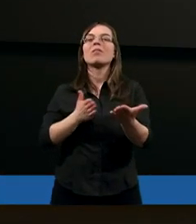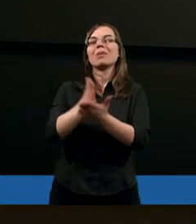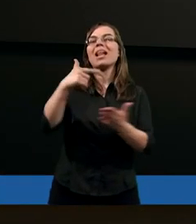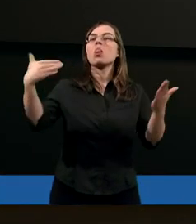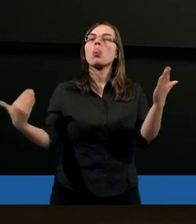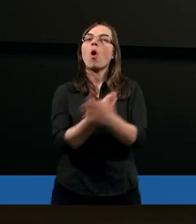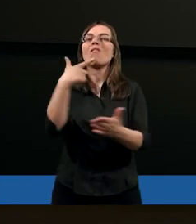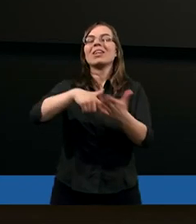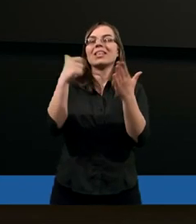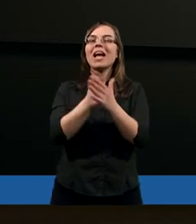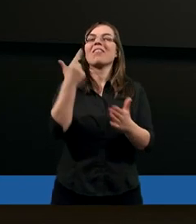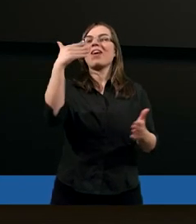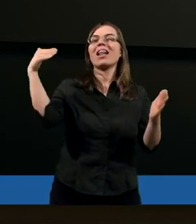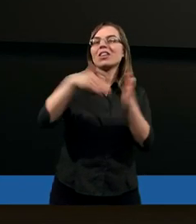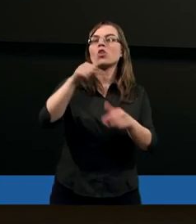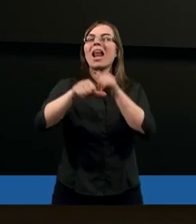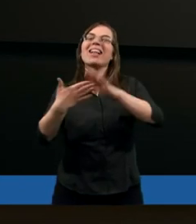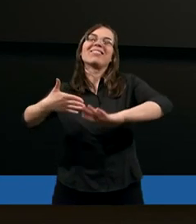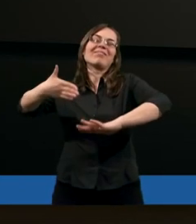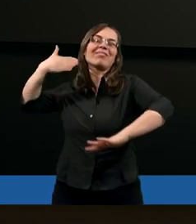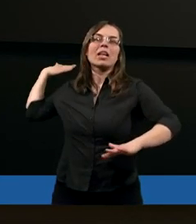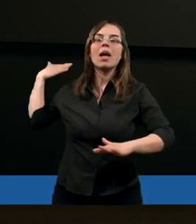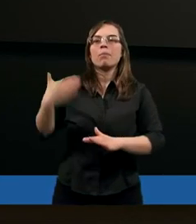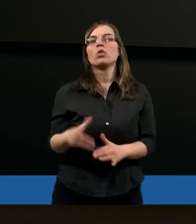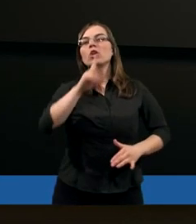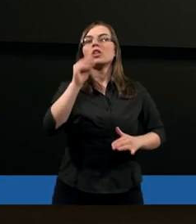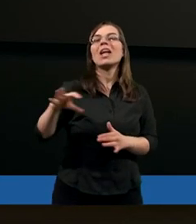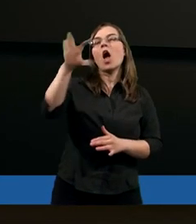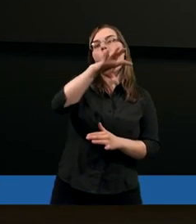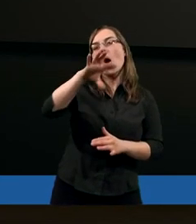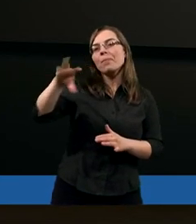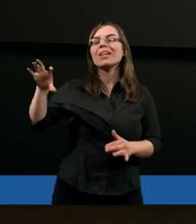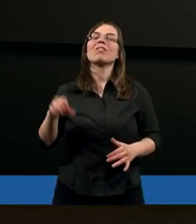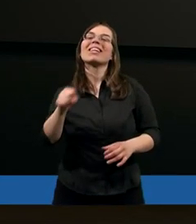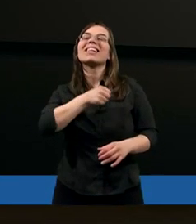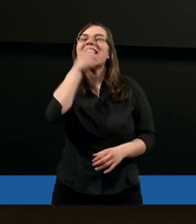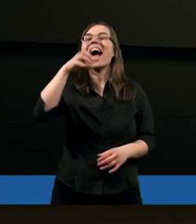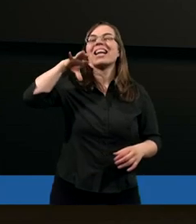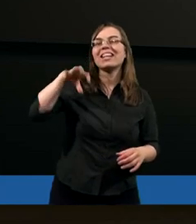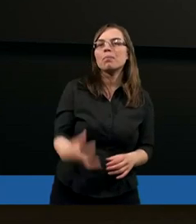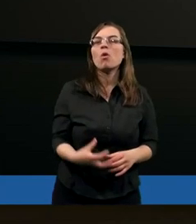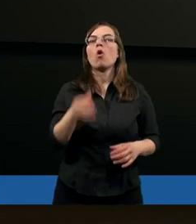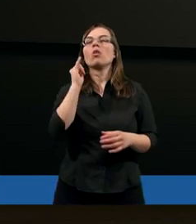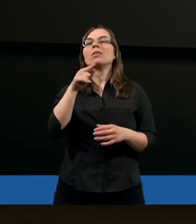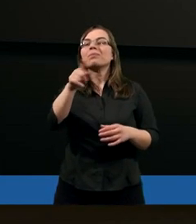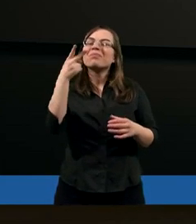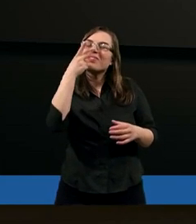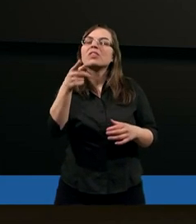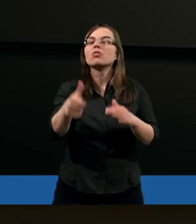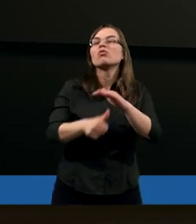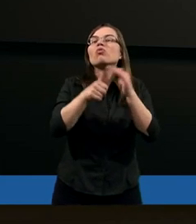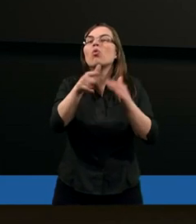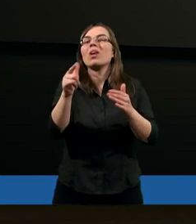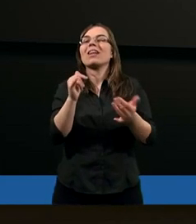Nowy Testament dwa tysiące lat temu, że obserwujecie starszego zboru albo pełnicie taką funkcję.